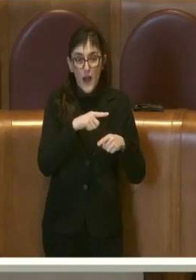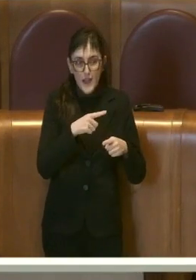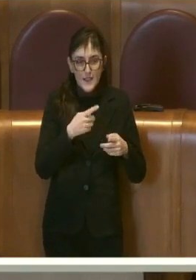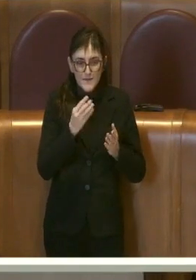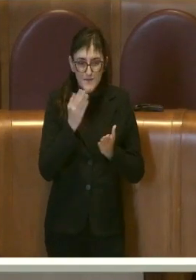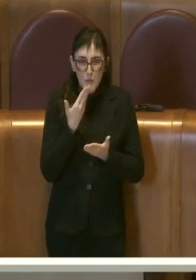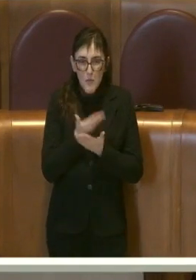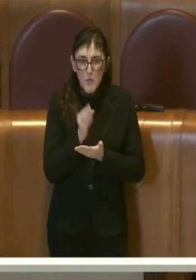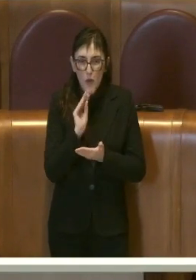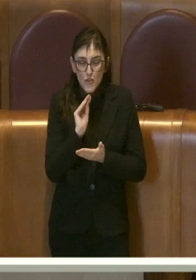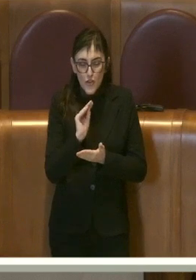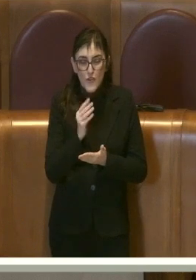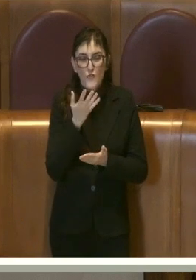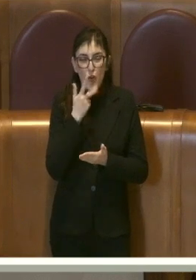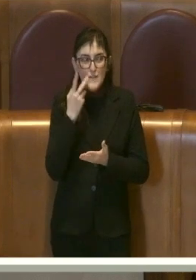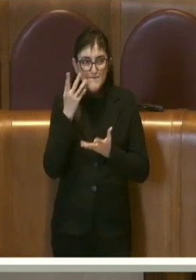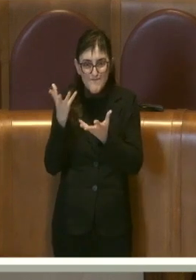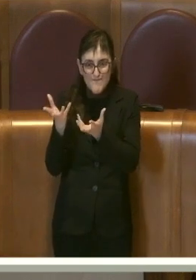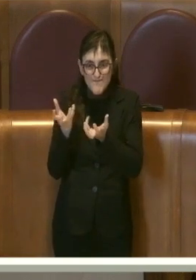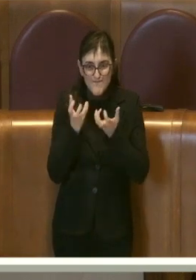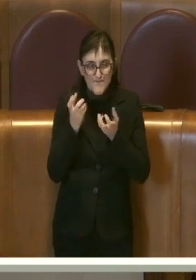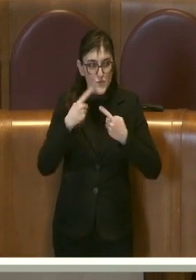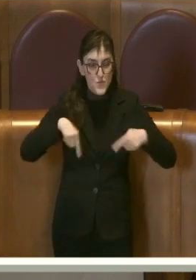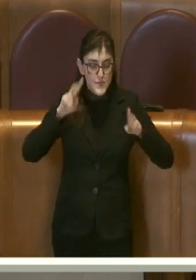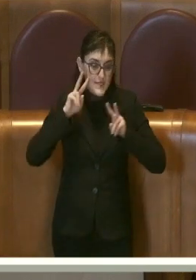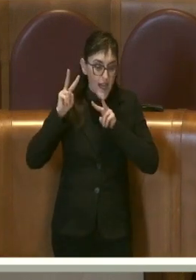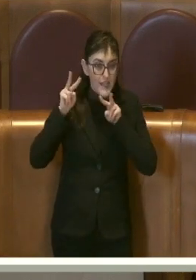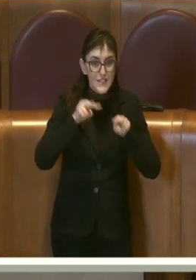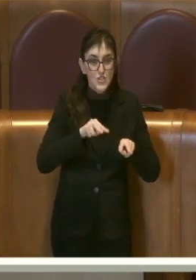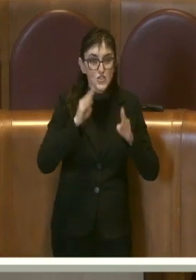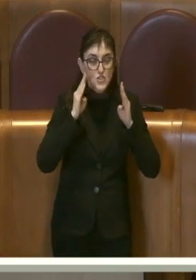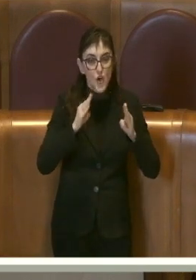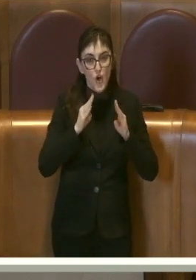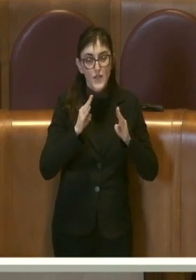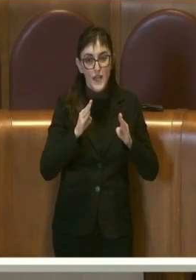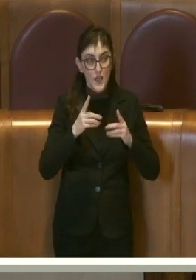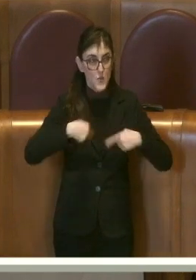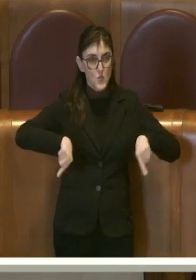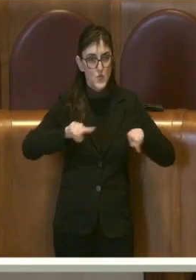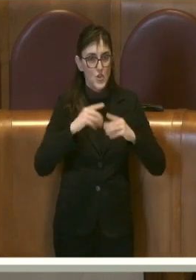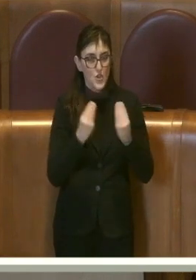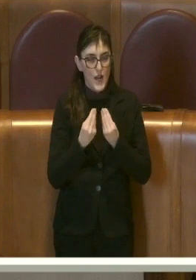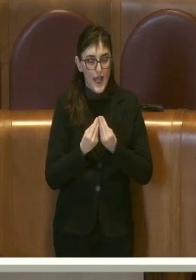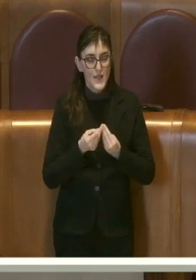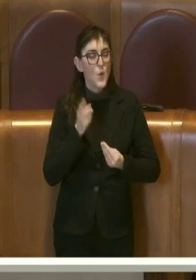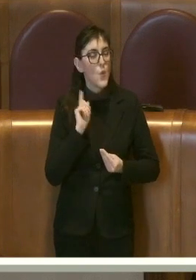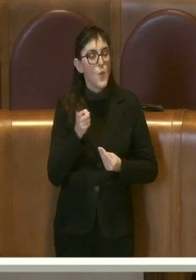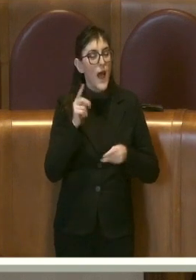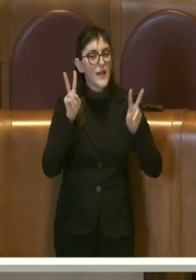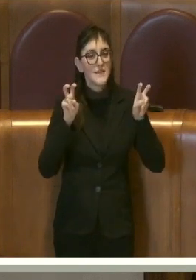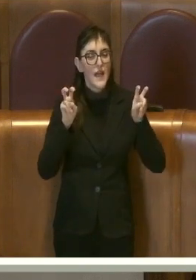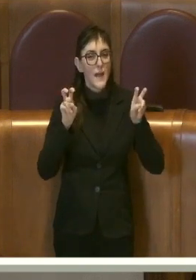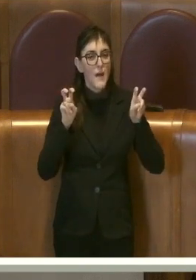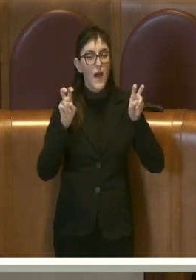'attenzione dell'Aula Giulio Cesare e dei colleghi un tema che ci sta particolarmente a cuore è quello